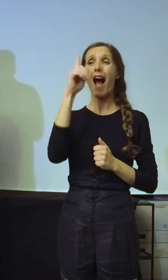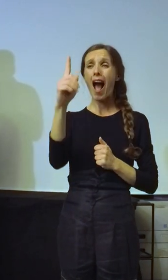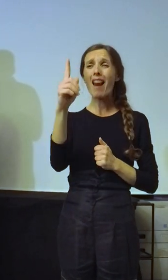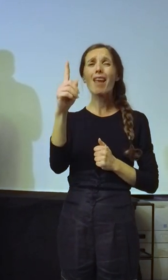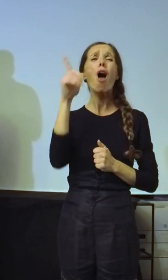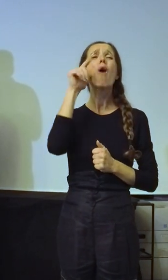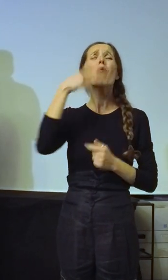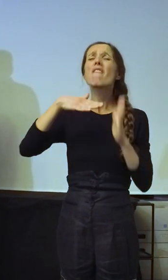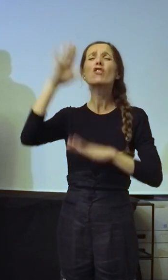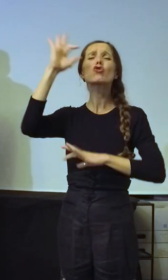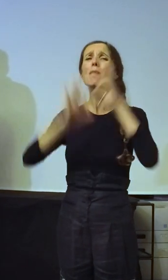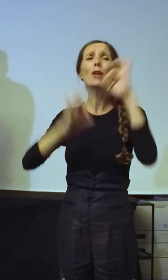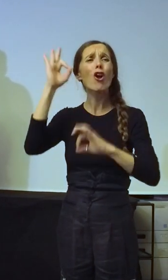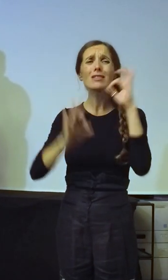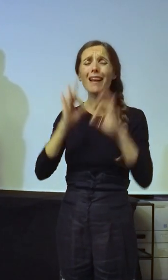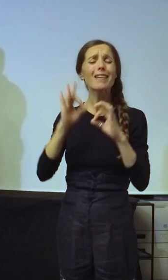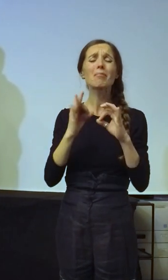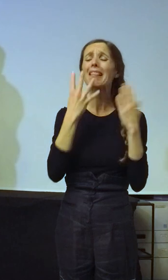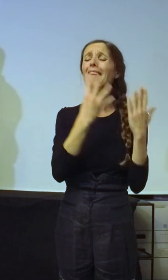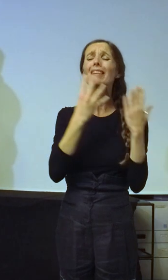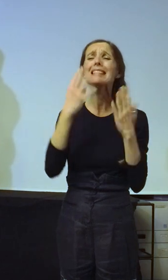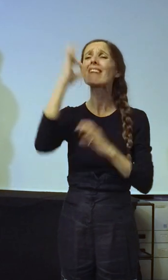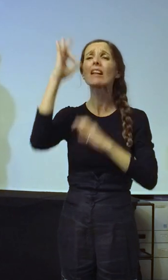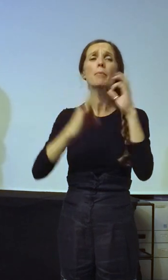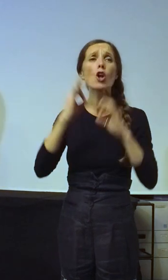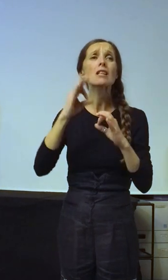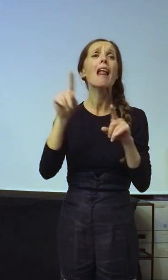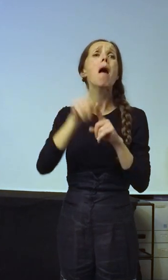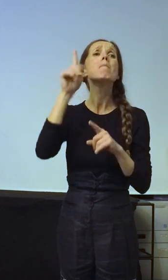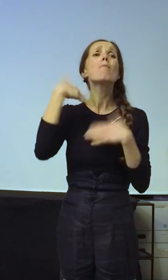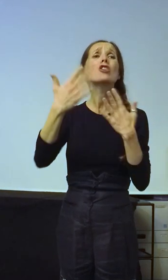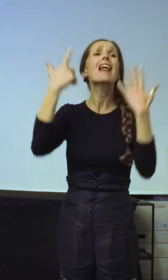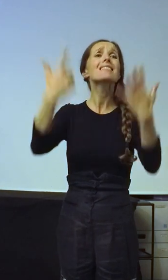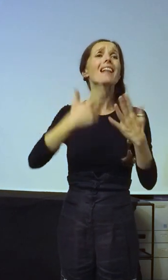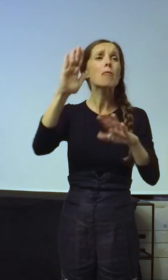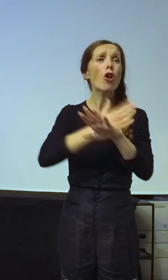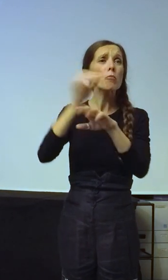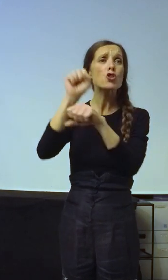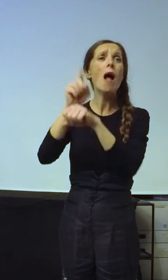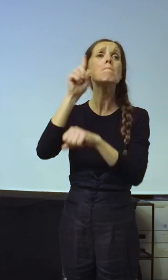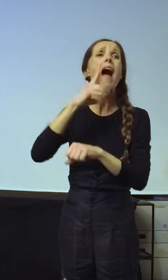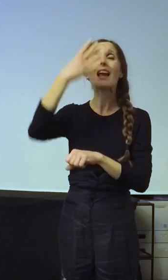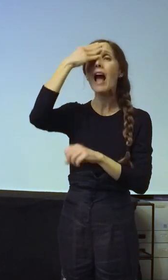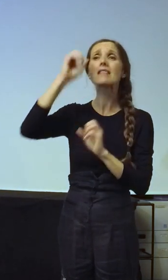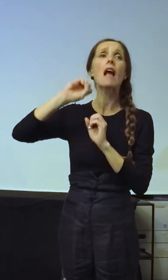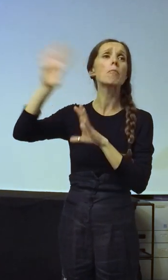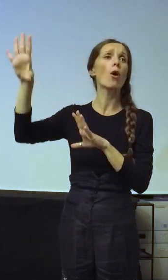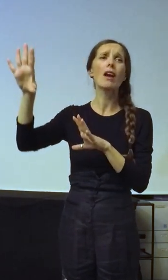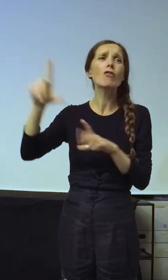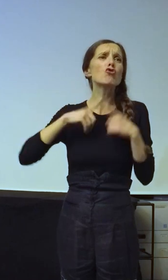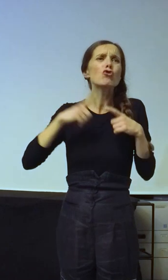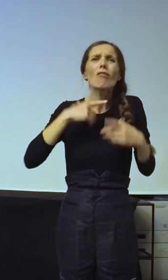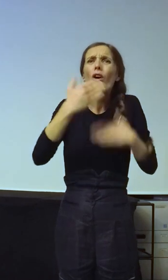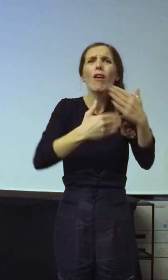Ali većinu, većinu, od 99% zaboravi rođena majka posle sedam godina. Jednostavno, život ide dalje.